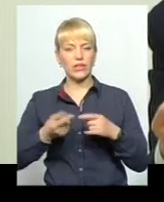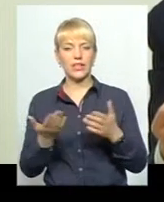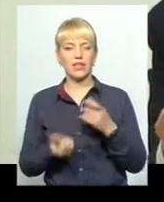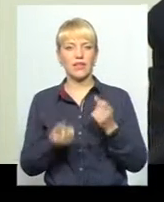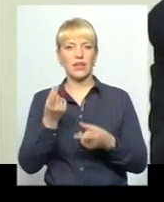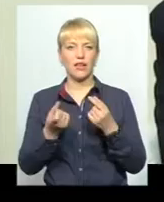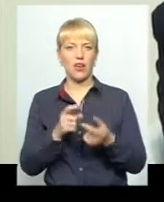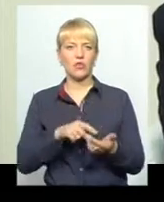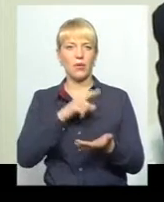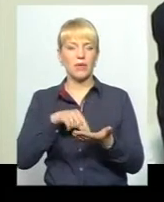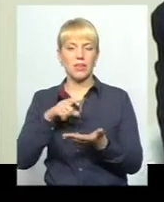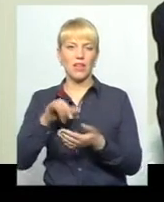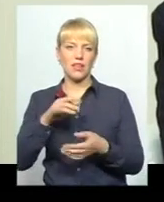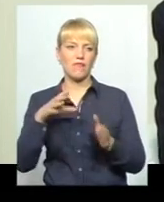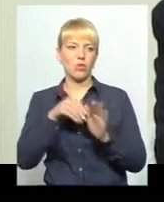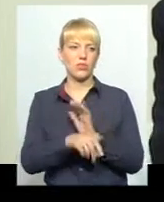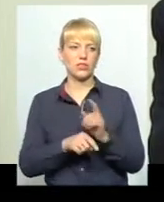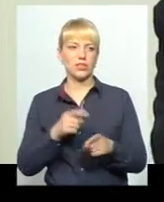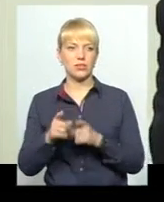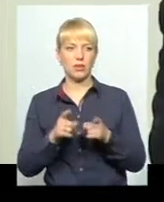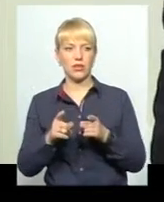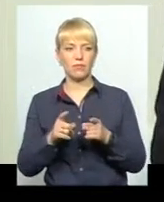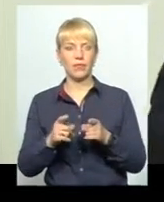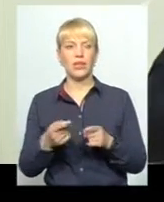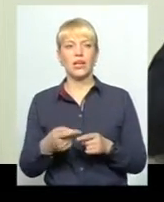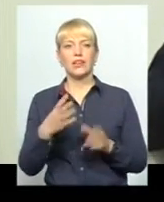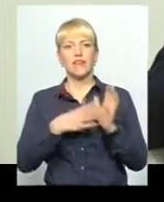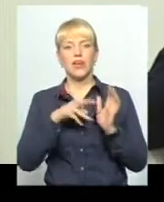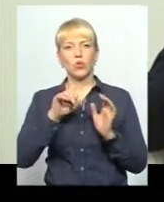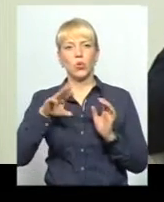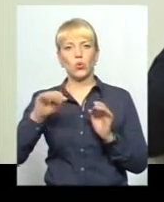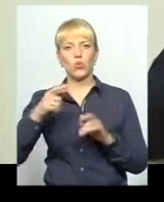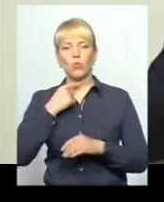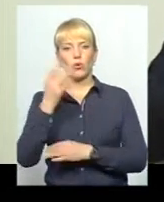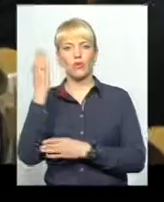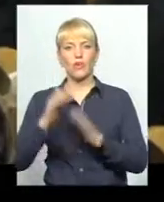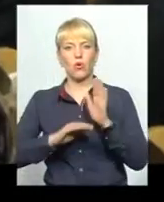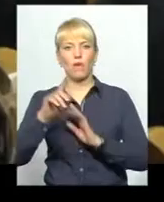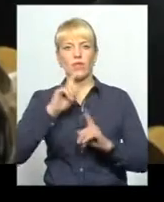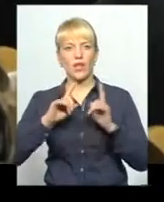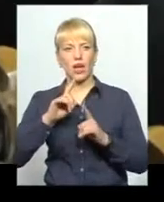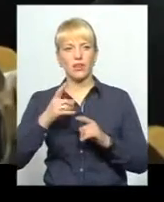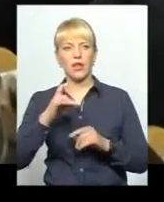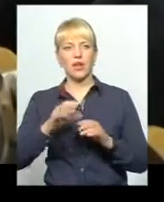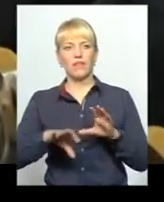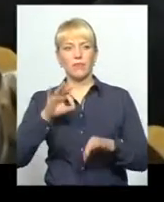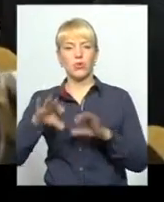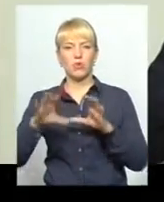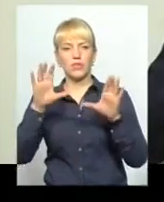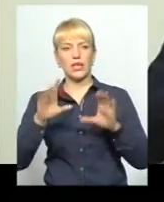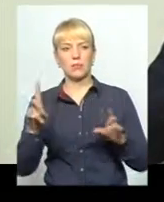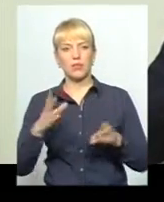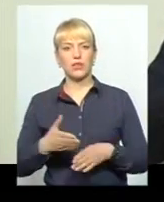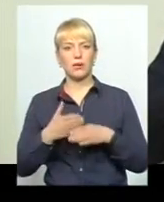питання і вносити зміни. До речі, 9 лютого ми проголосували в Верховній Раді додаткові закони, які повинні